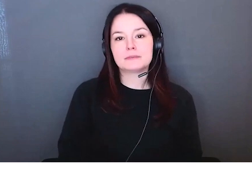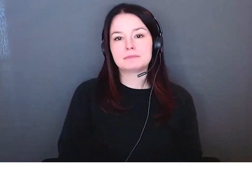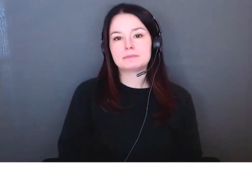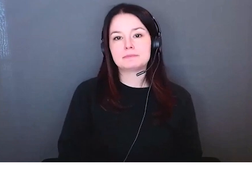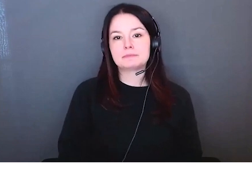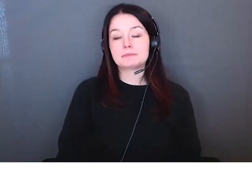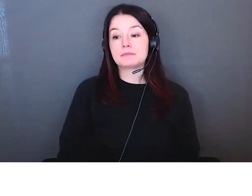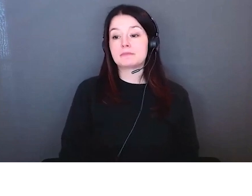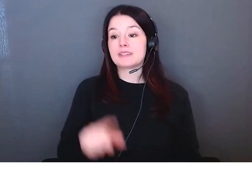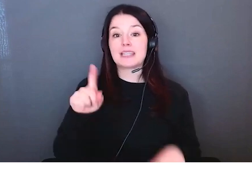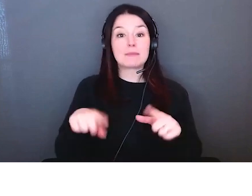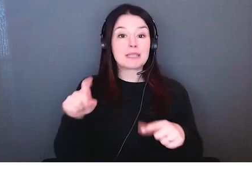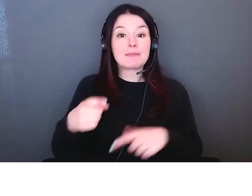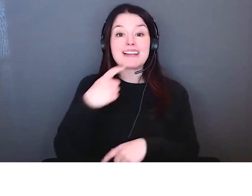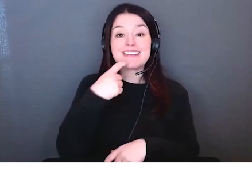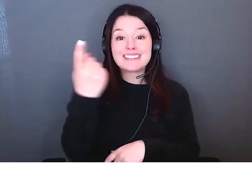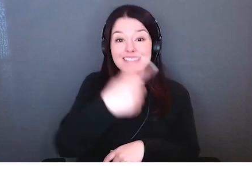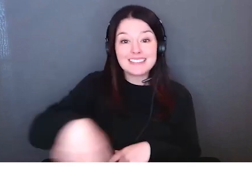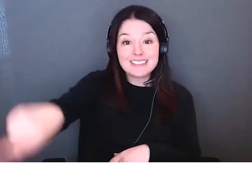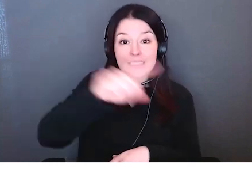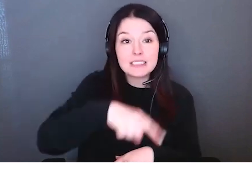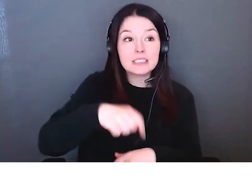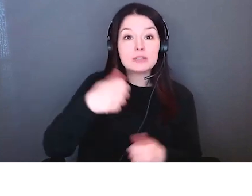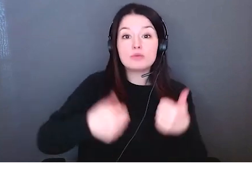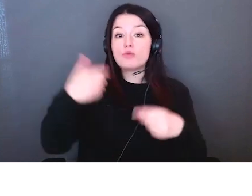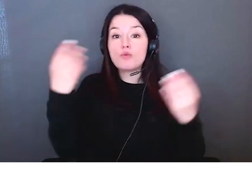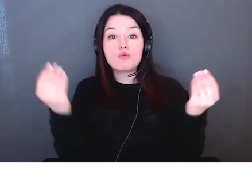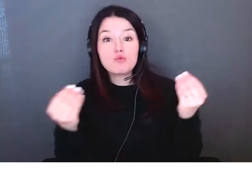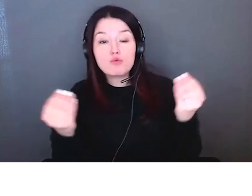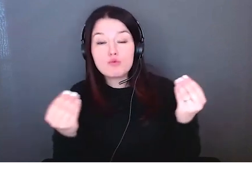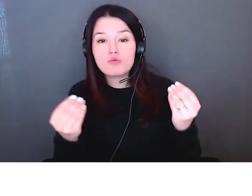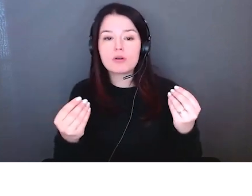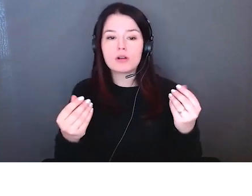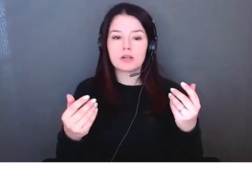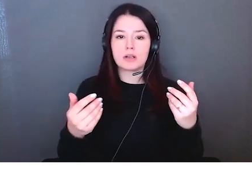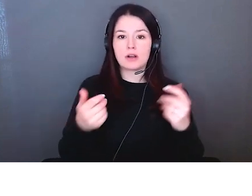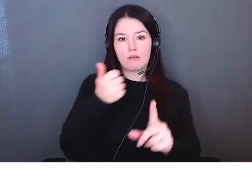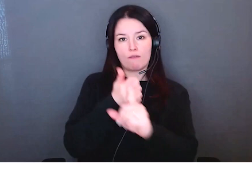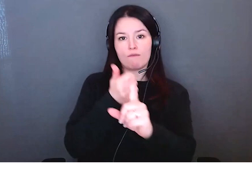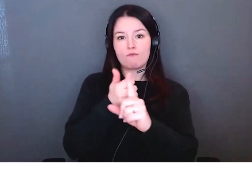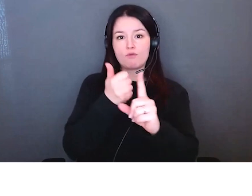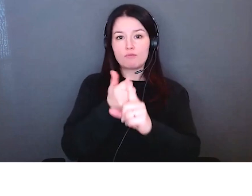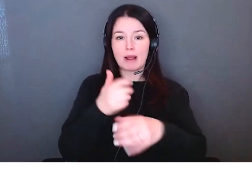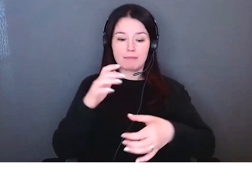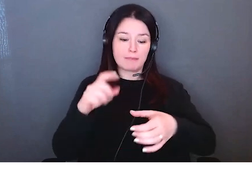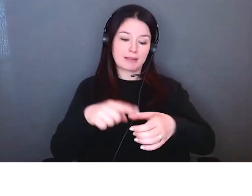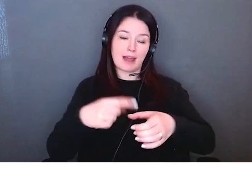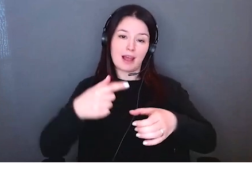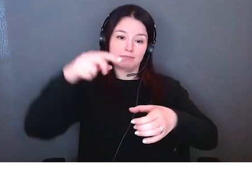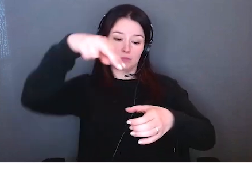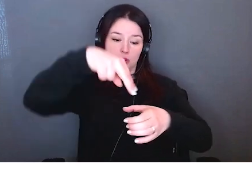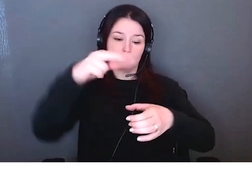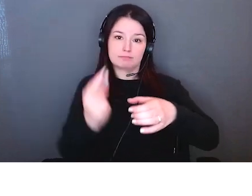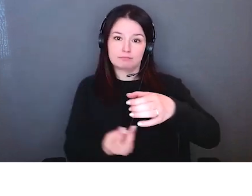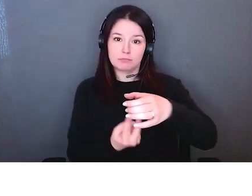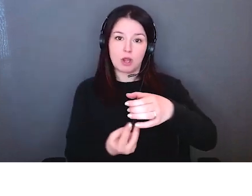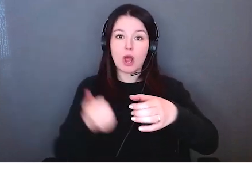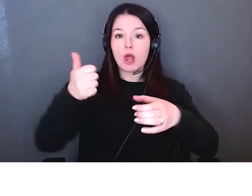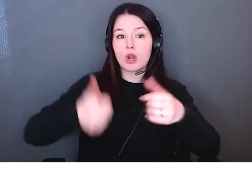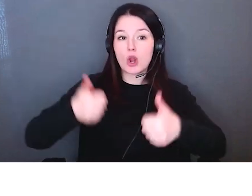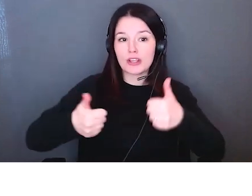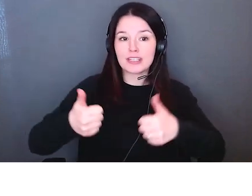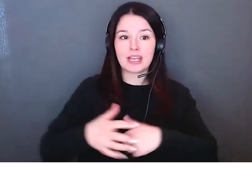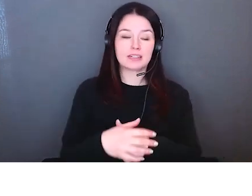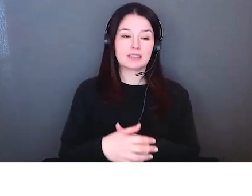métaphores de médailles c'est plutôt simple comme idée il y a trois parties cette médaille